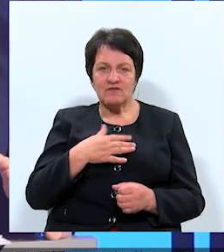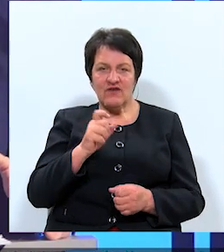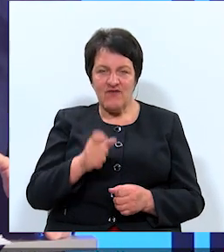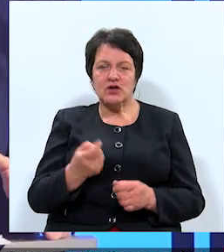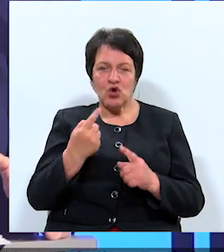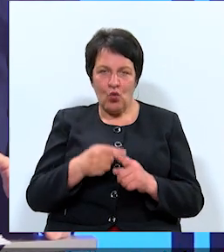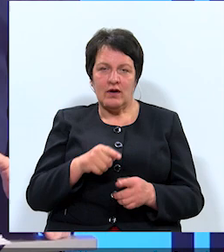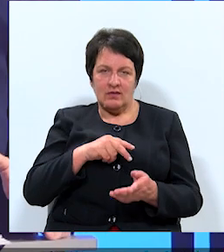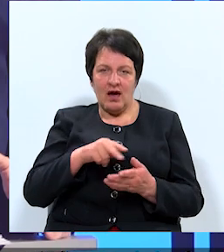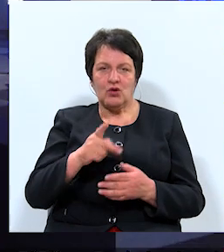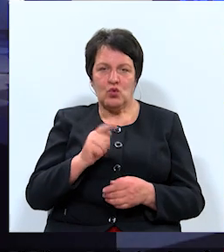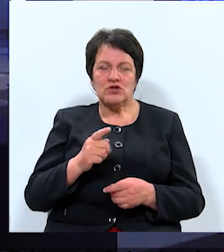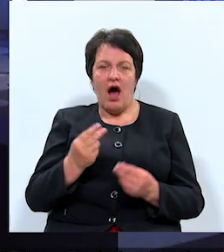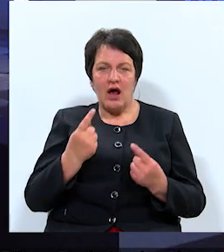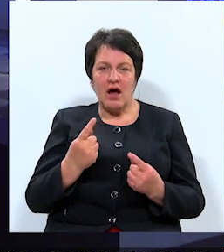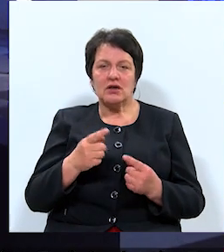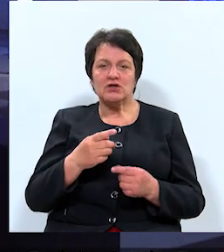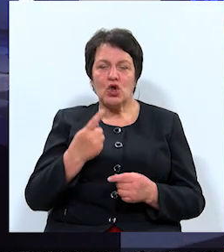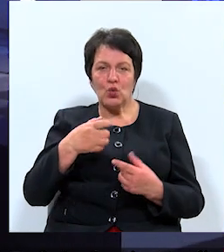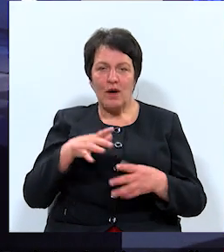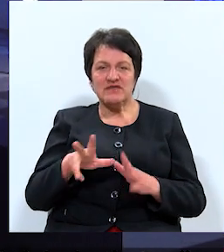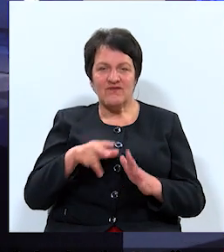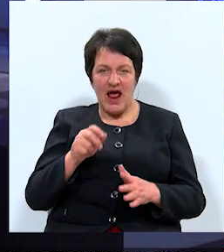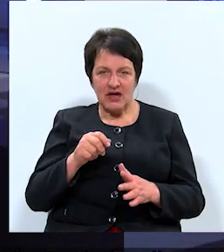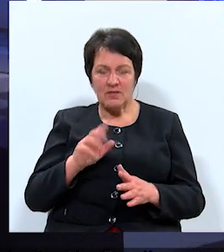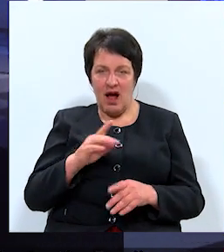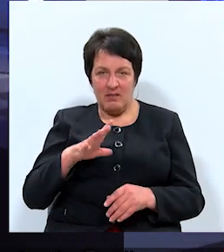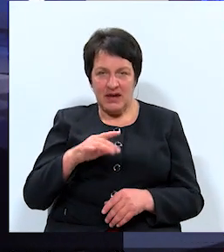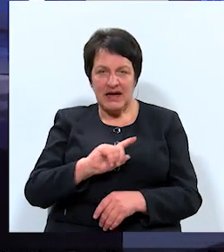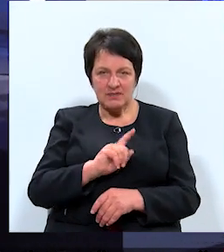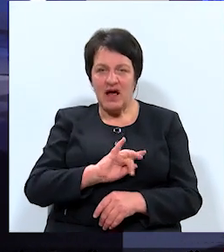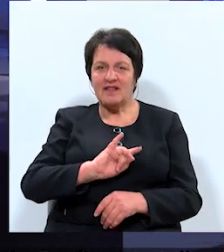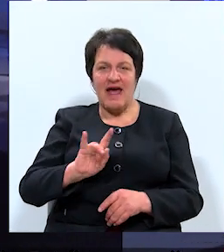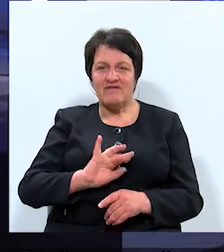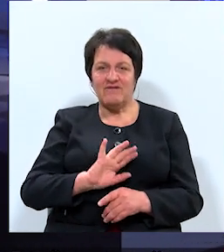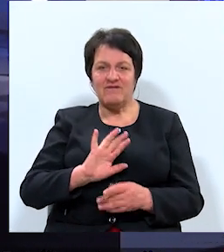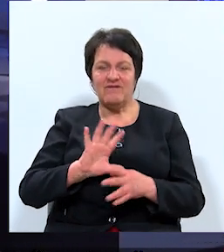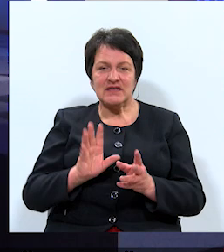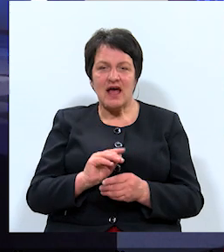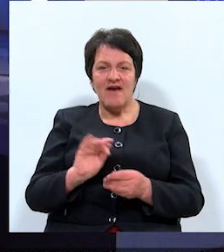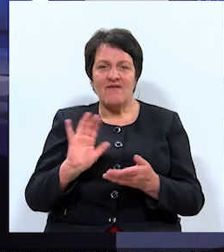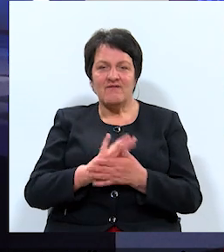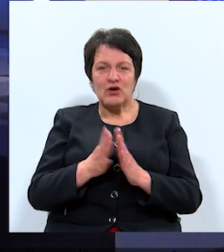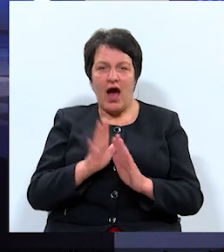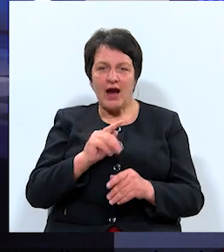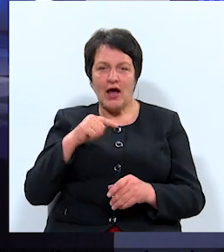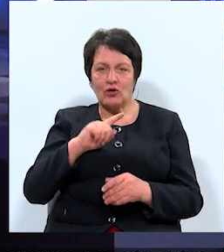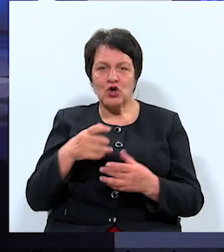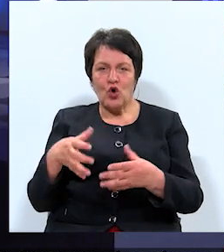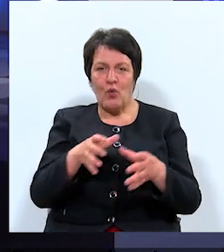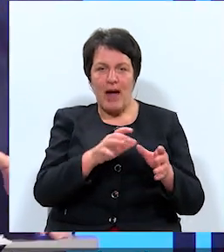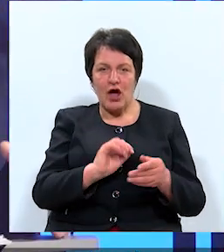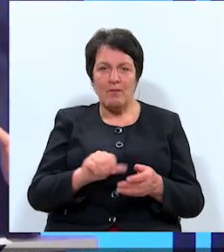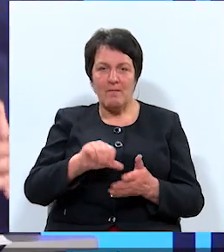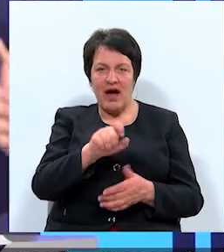jāiet uz ārkārtas domas vēlēšanām, kad bija tāda iespēja. Nevis vienoties ar ekonomisko grupējumu pārstāvjiem, kuri